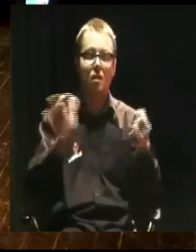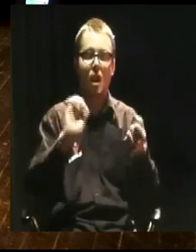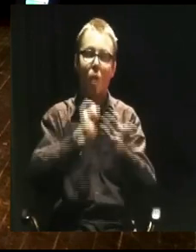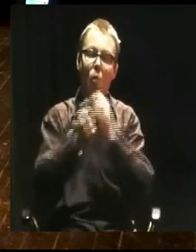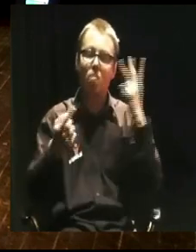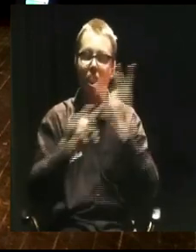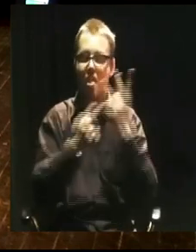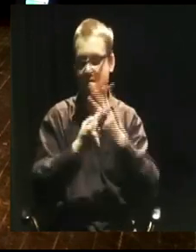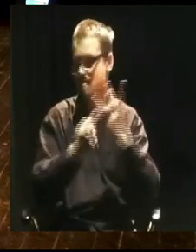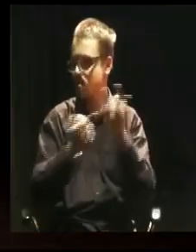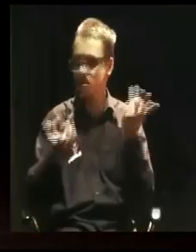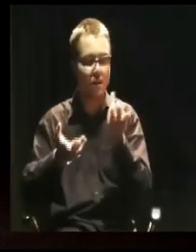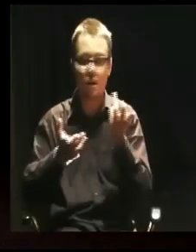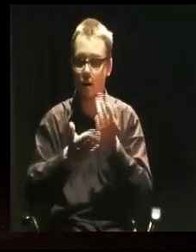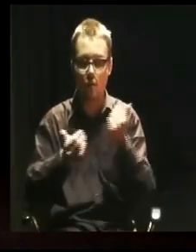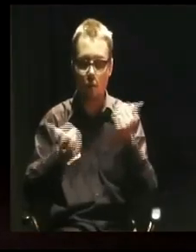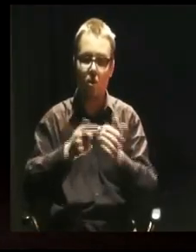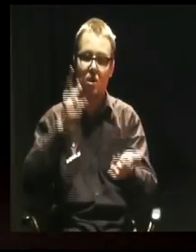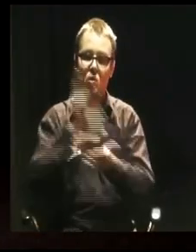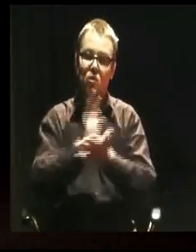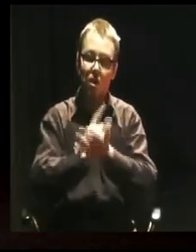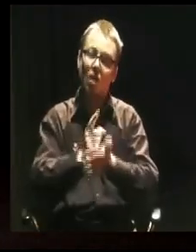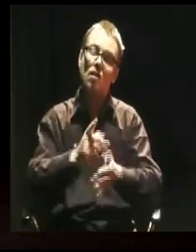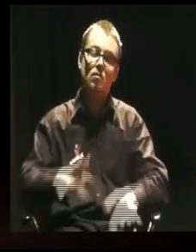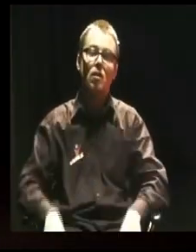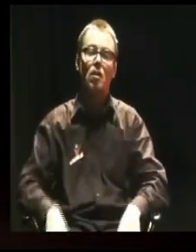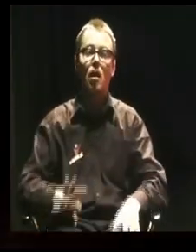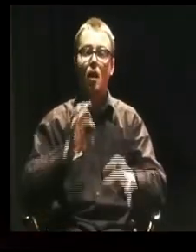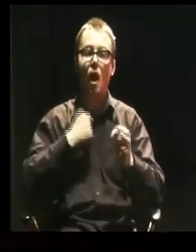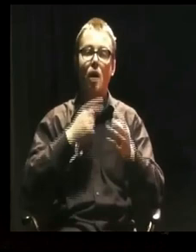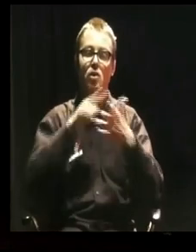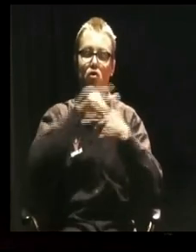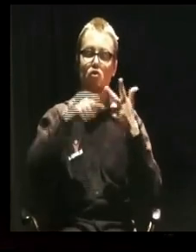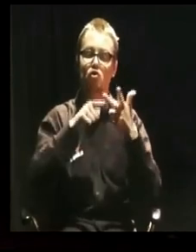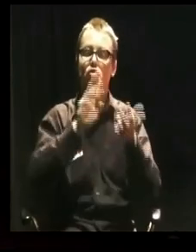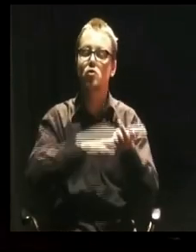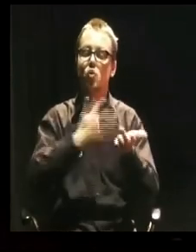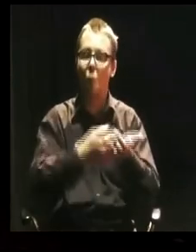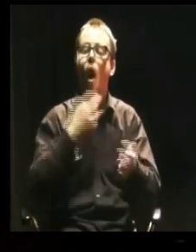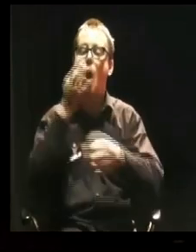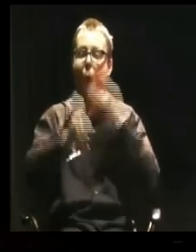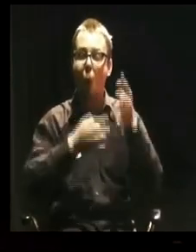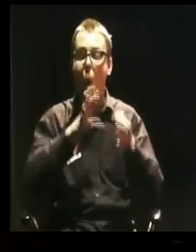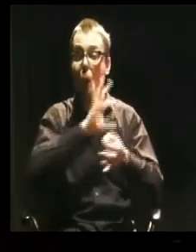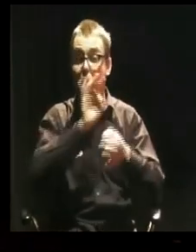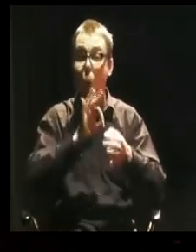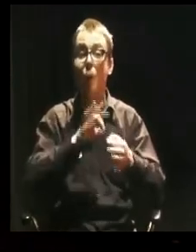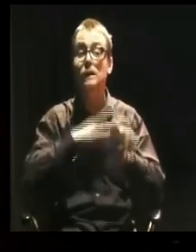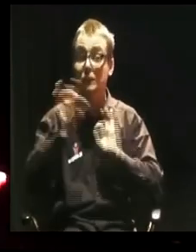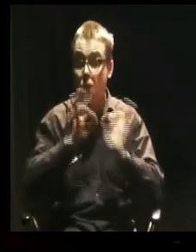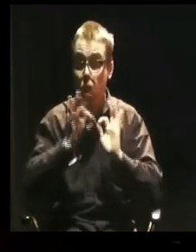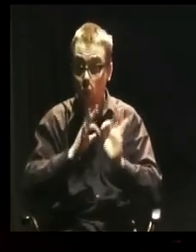naprawdę przykłady można mnożyć wam teraz opowiem, jeśli łaska. Mówi się, że historia lubi się powtarzać.